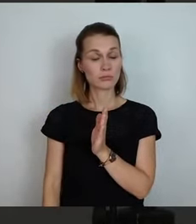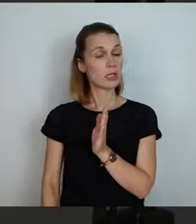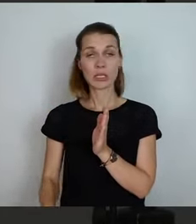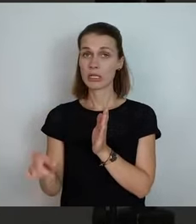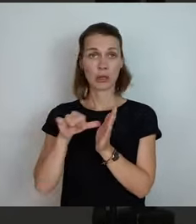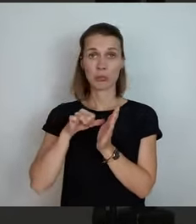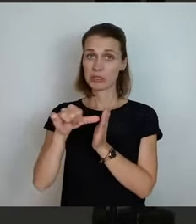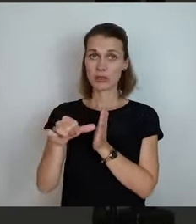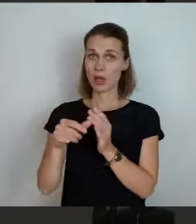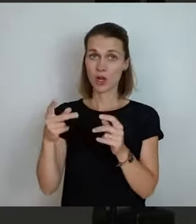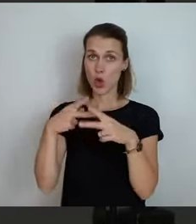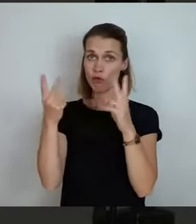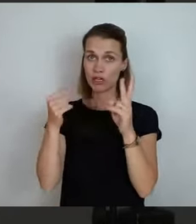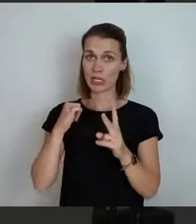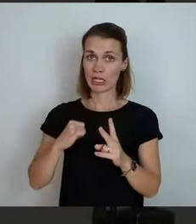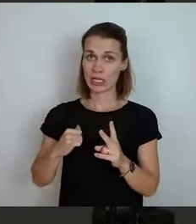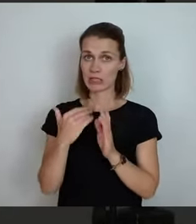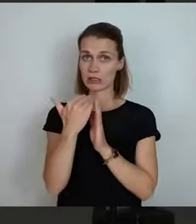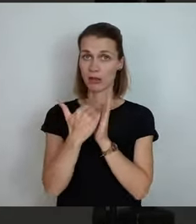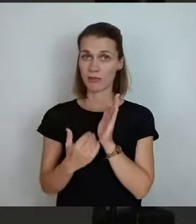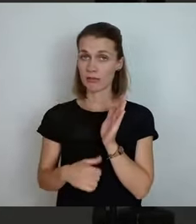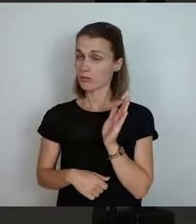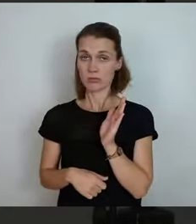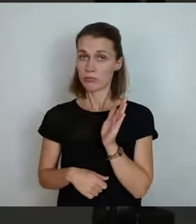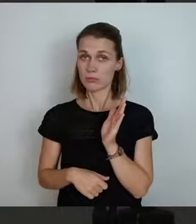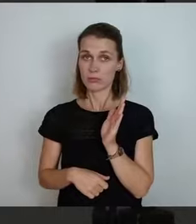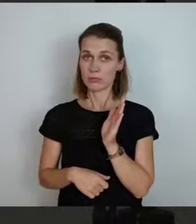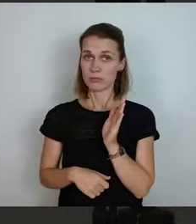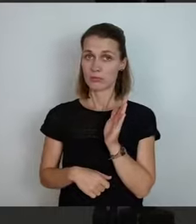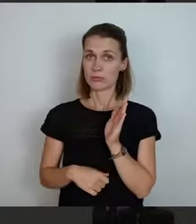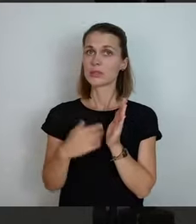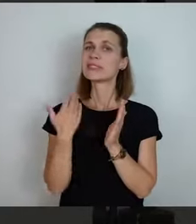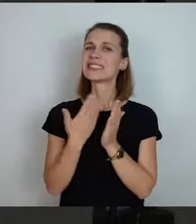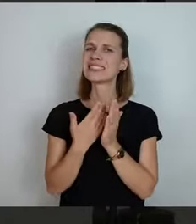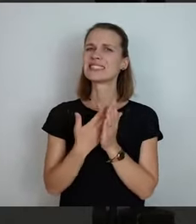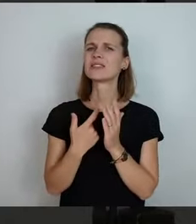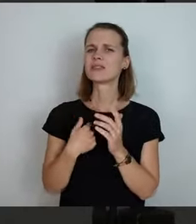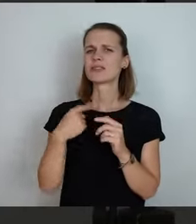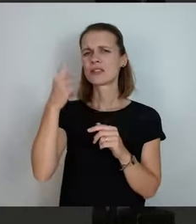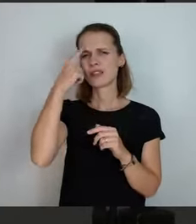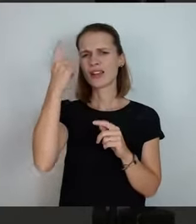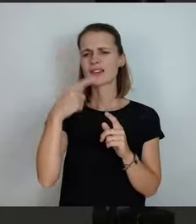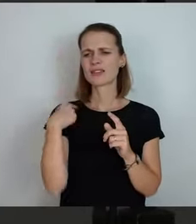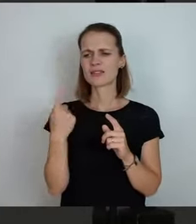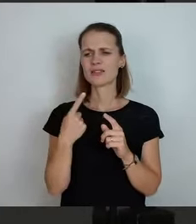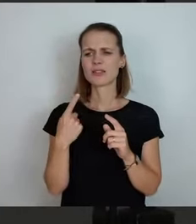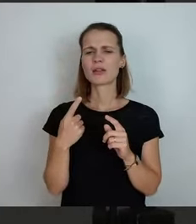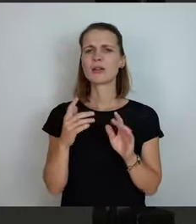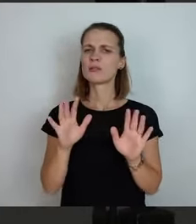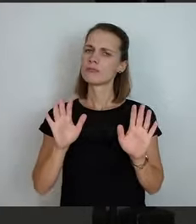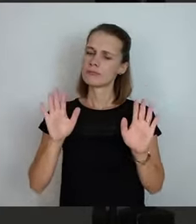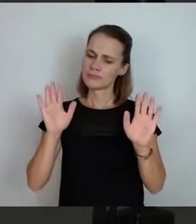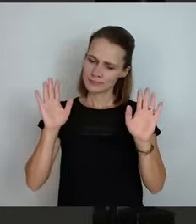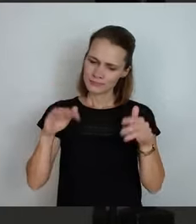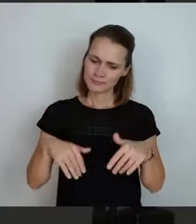öffentlichen Tarif. Und von daher sollten wir einfach mal diese,